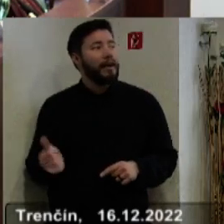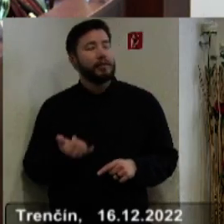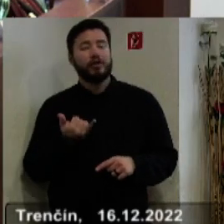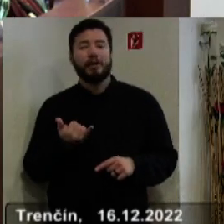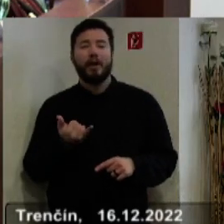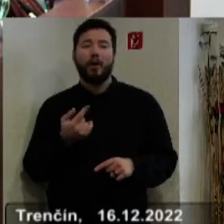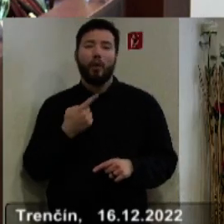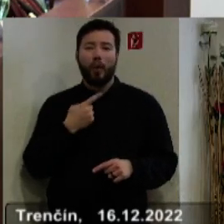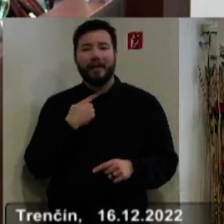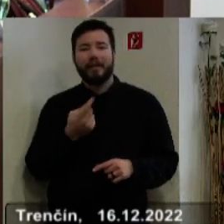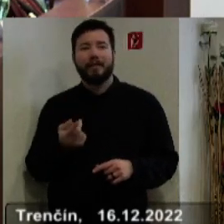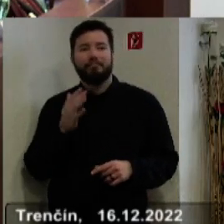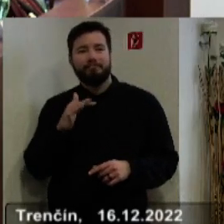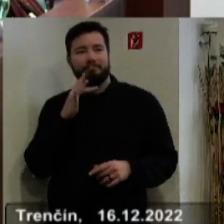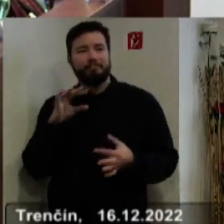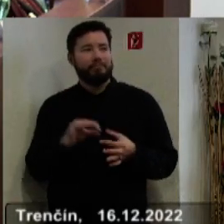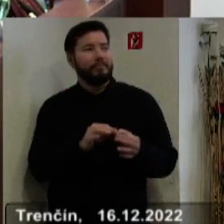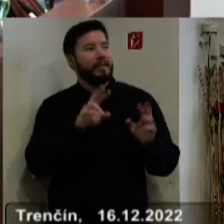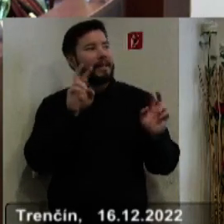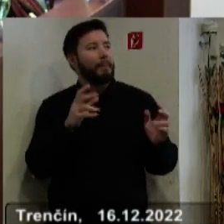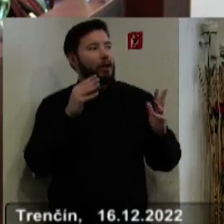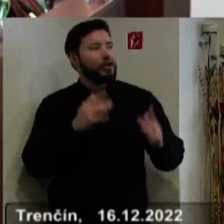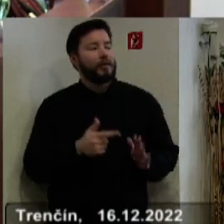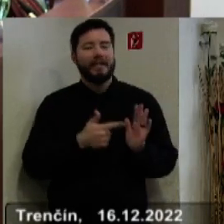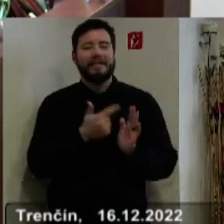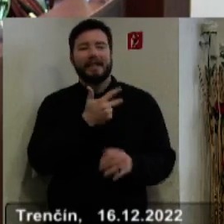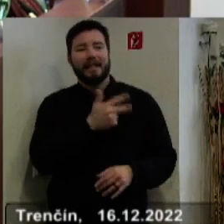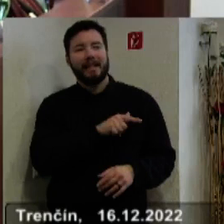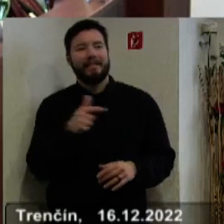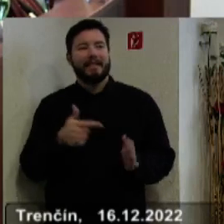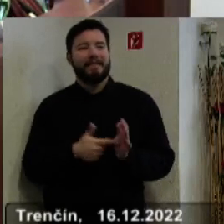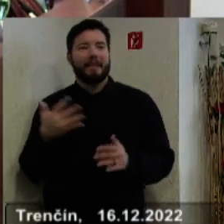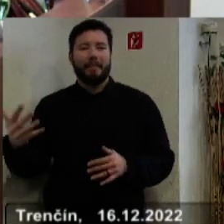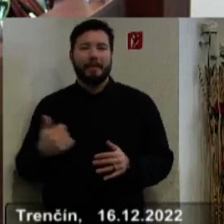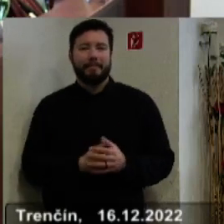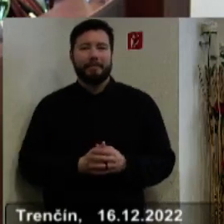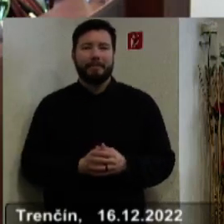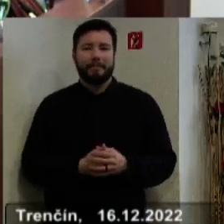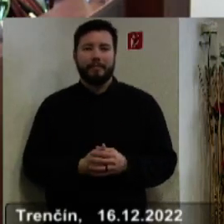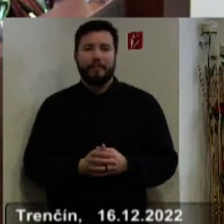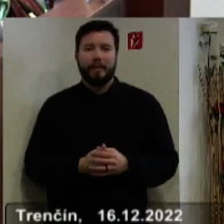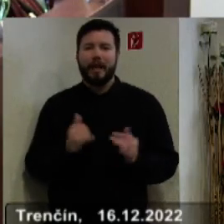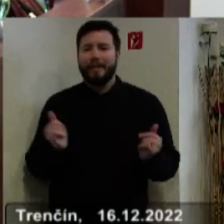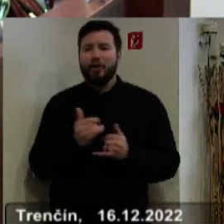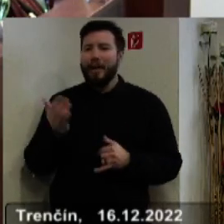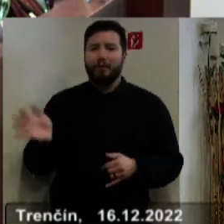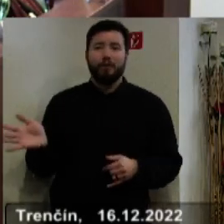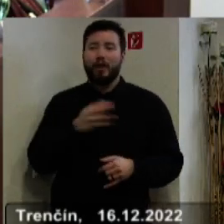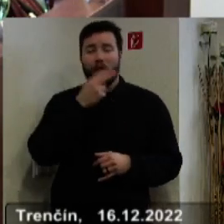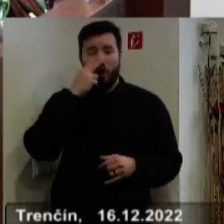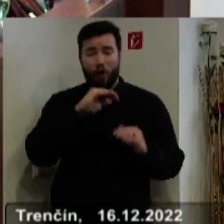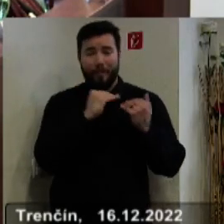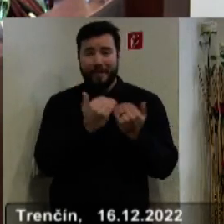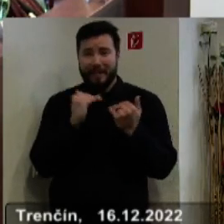chuť vystúpiť k návrhu rozpočtu na roky 2023-2025. A závaj bolo to vo všetkých komisiách, teda zopakujem.